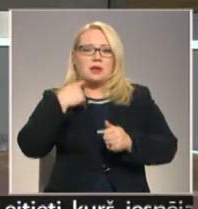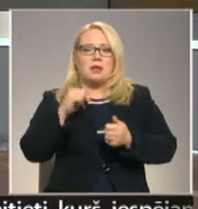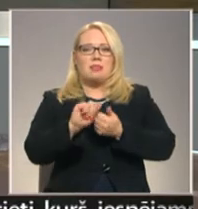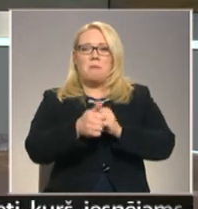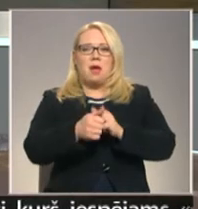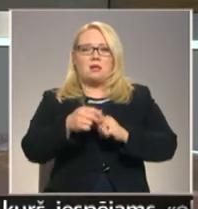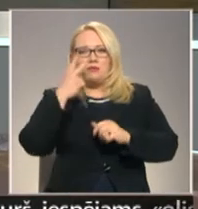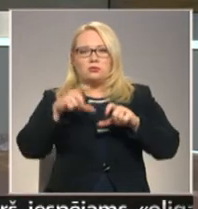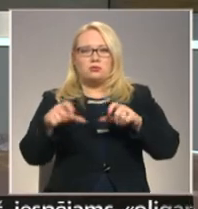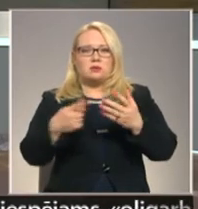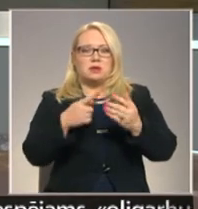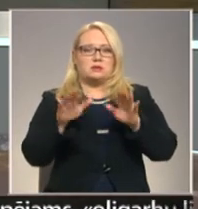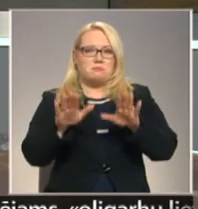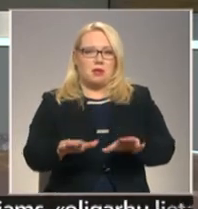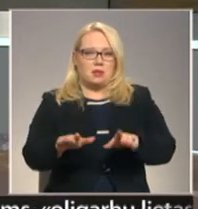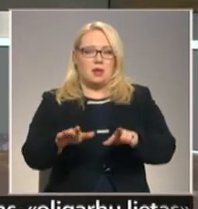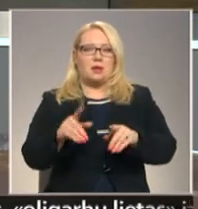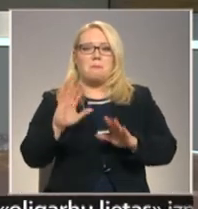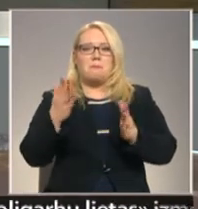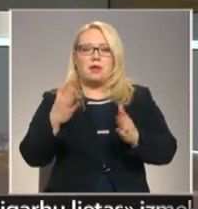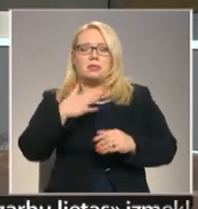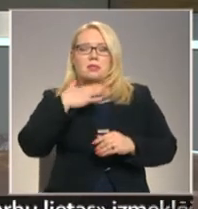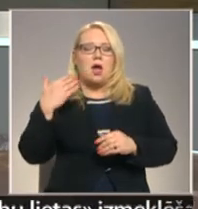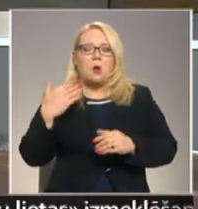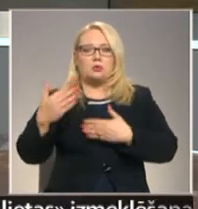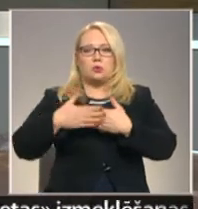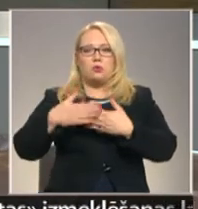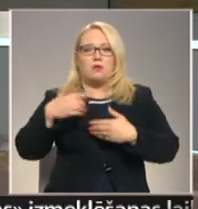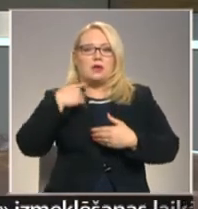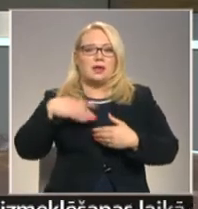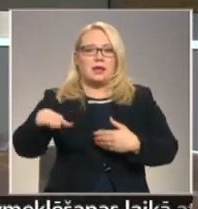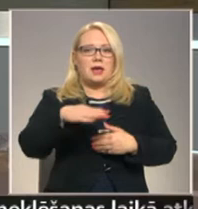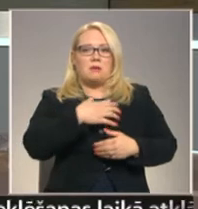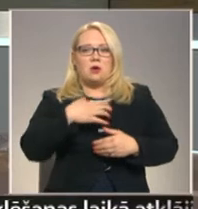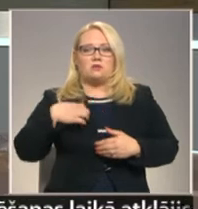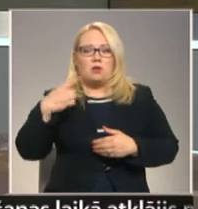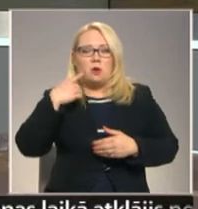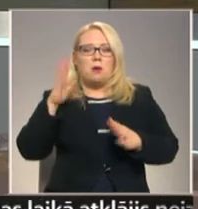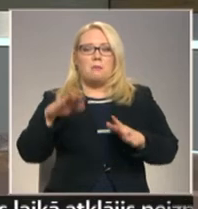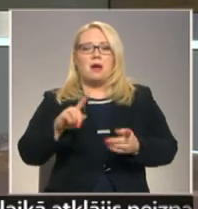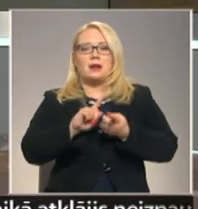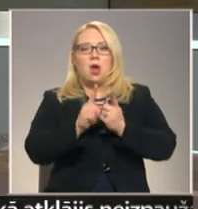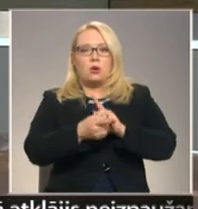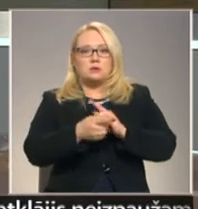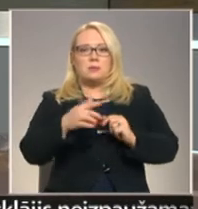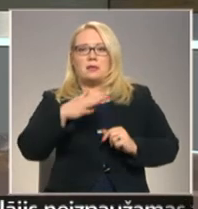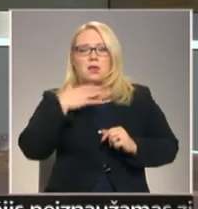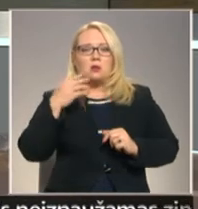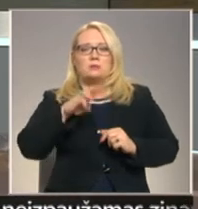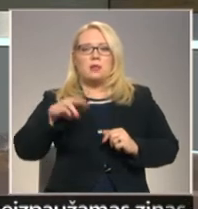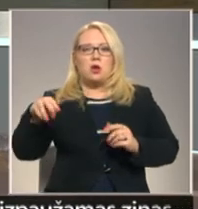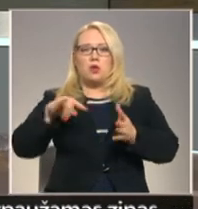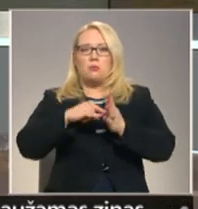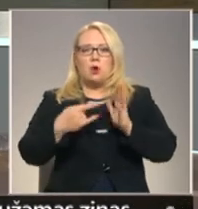babītas, mārups un ādaža novadā. Taču vairākums pierīgas pašaldība domā nevis par reorganizāciju, bet gan daudz miljonu